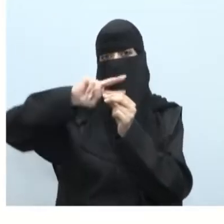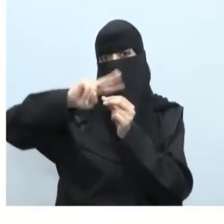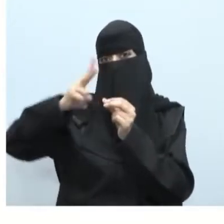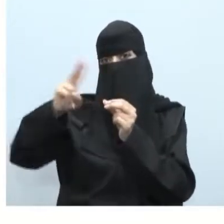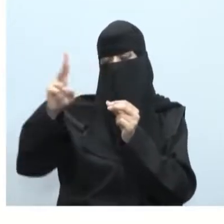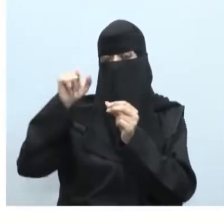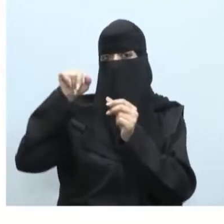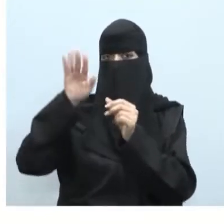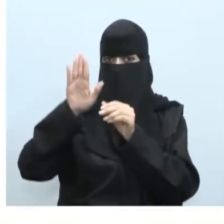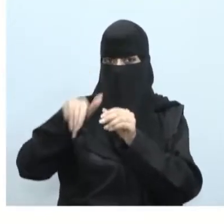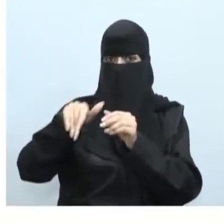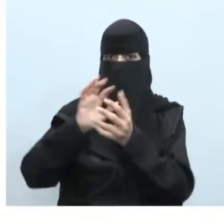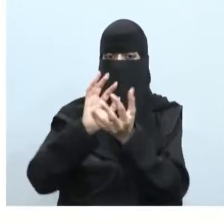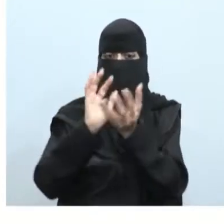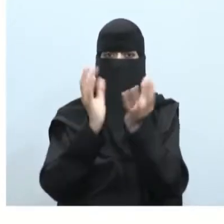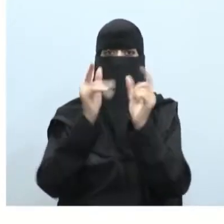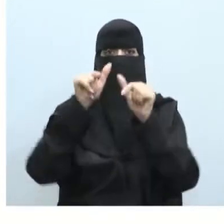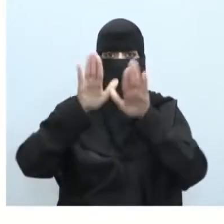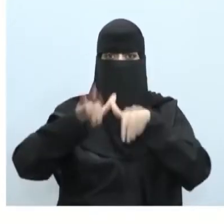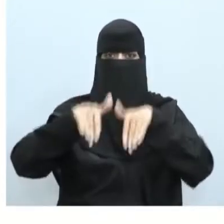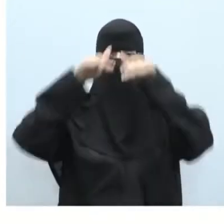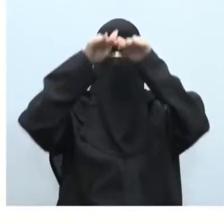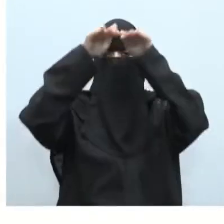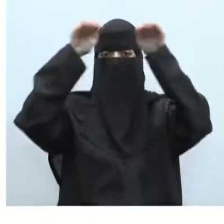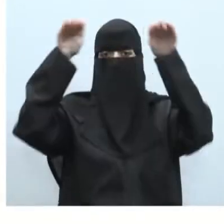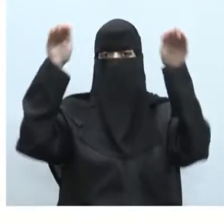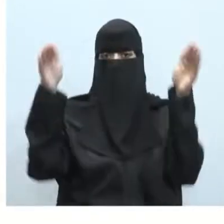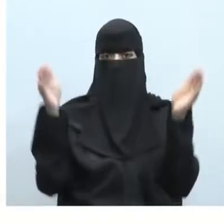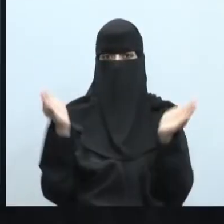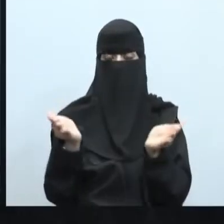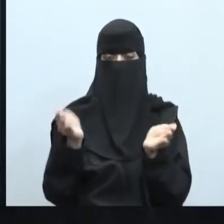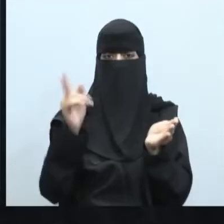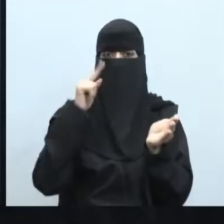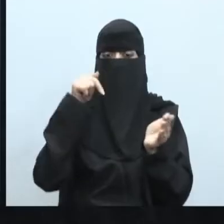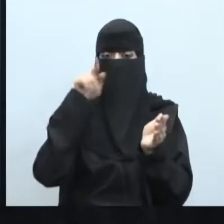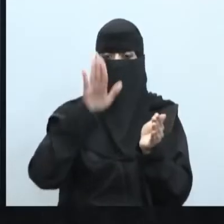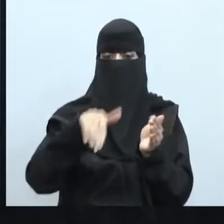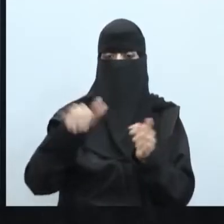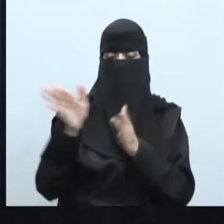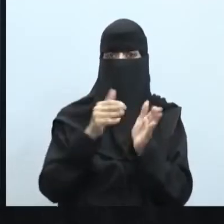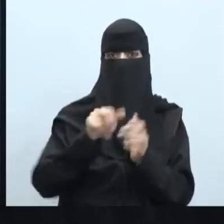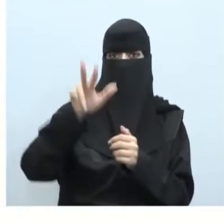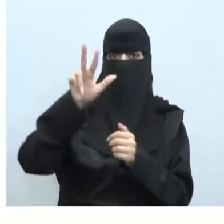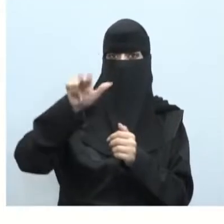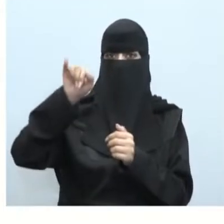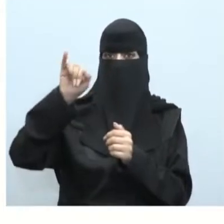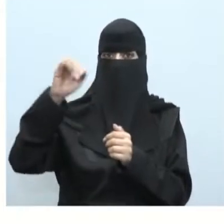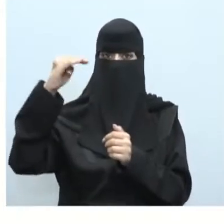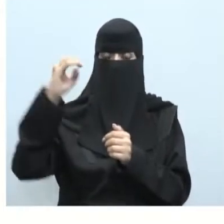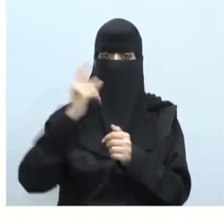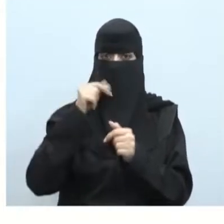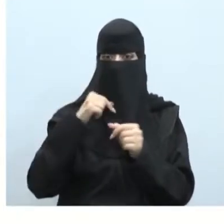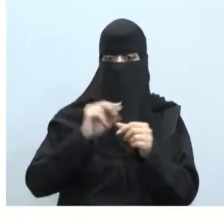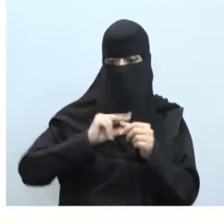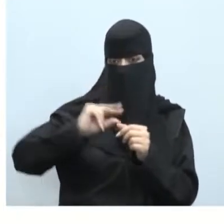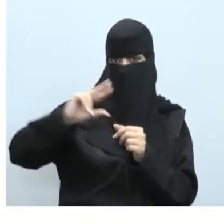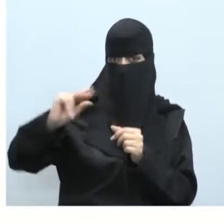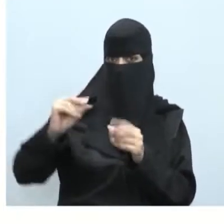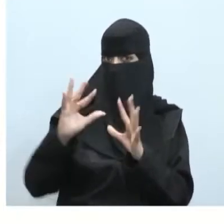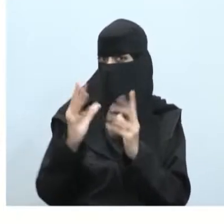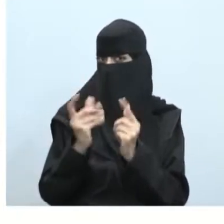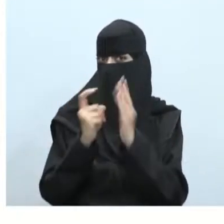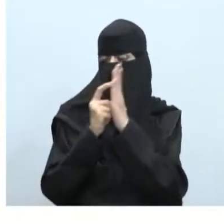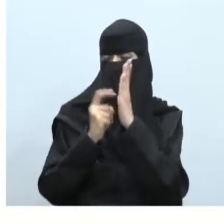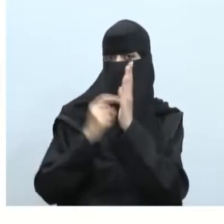أجرام موجودة في هذا الكون إذن تعرف المجرات التي يتبعها نظامنا الشمسي إذن النظام الشمسي